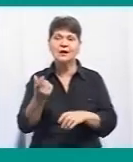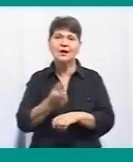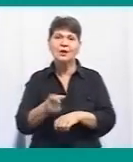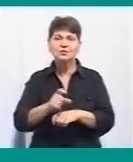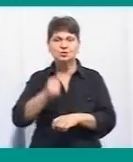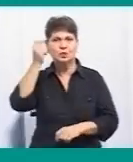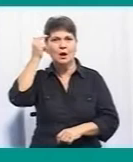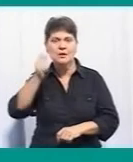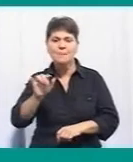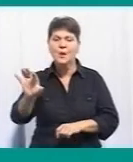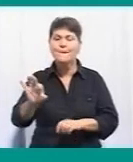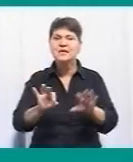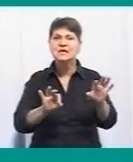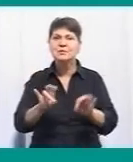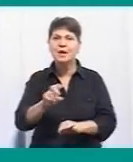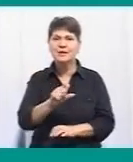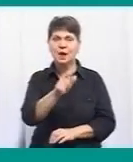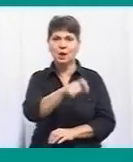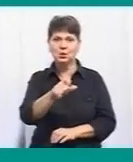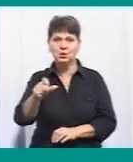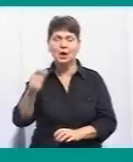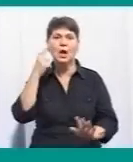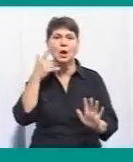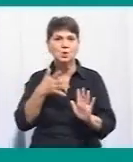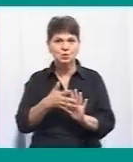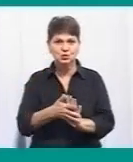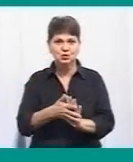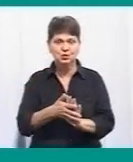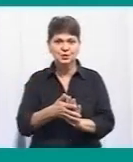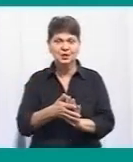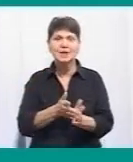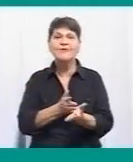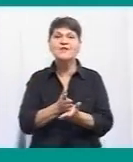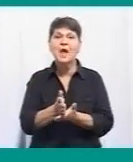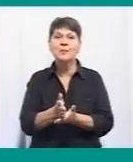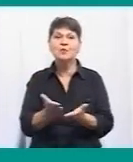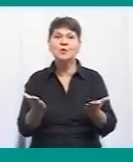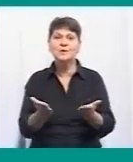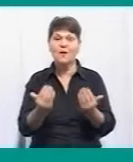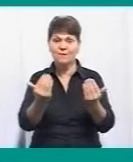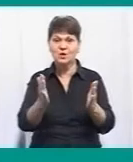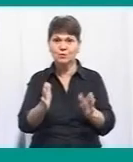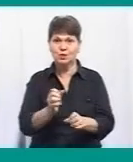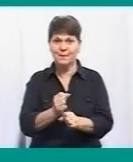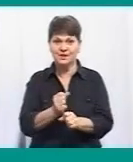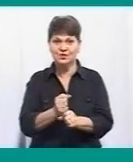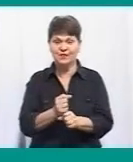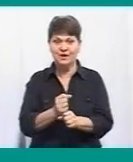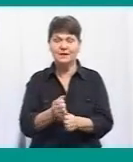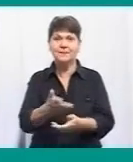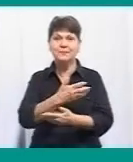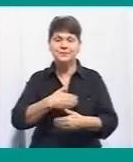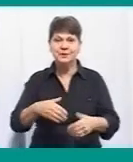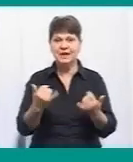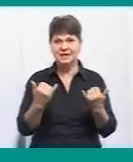грамотно підібраних людей, які розуміють той напрямок, в якому вони будуть працювати. Ми вже